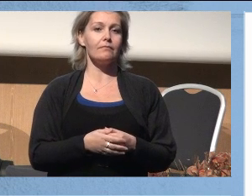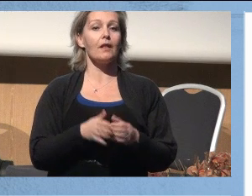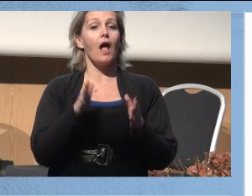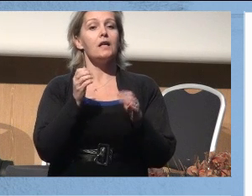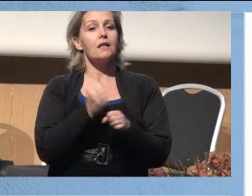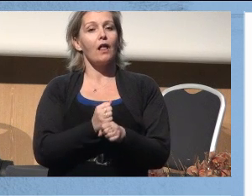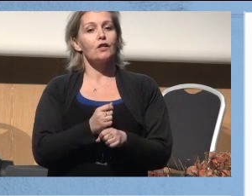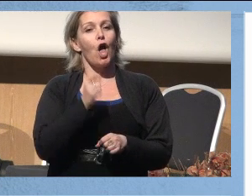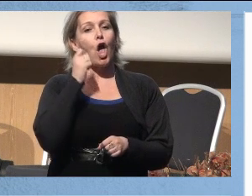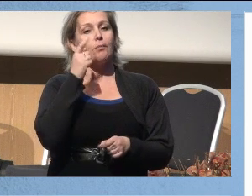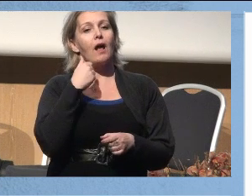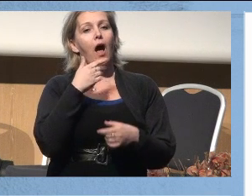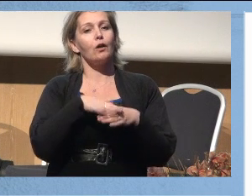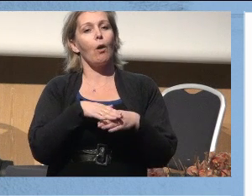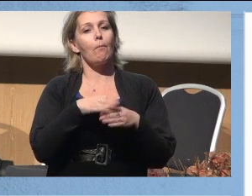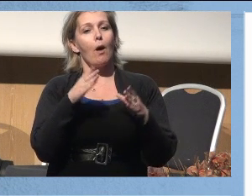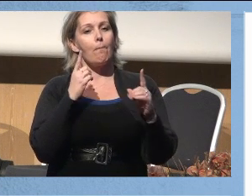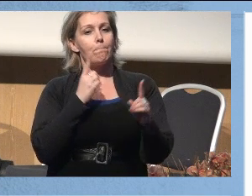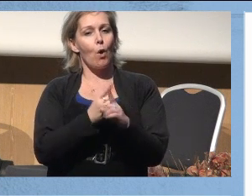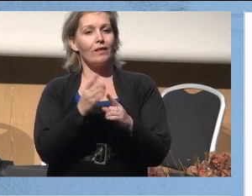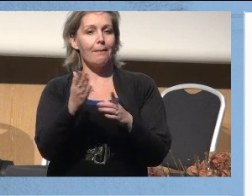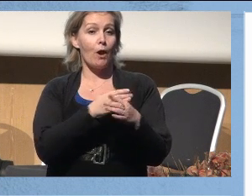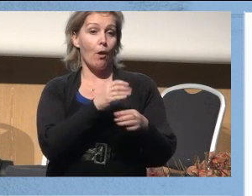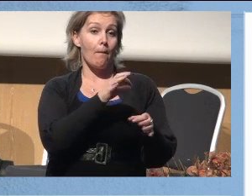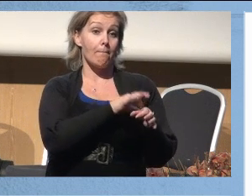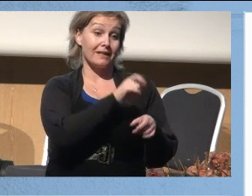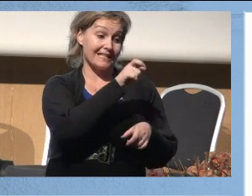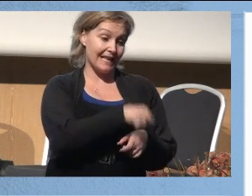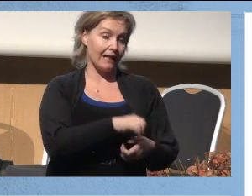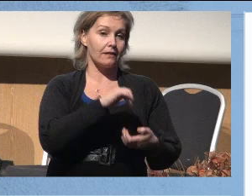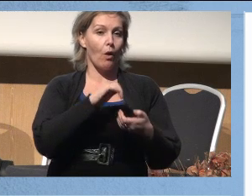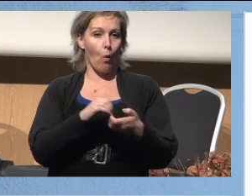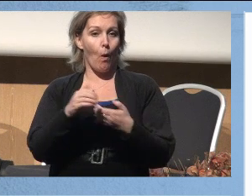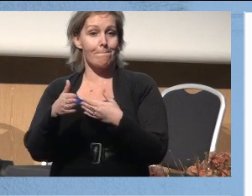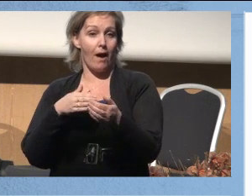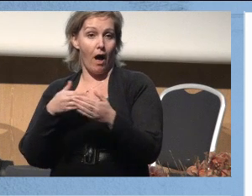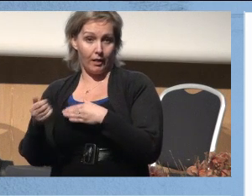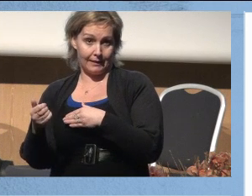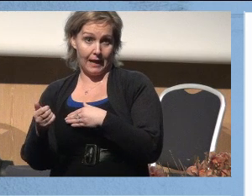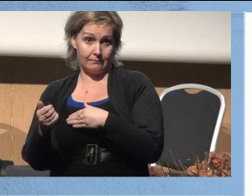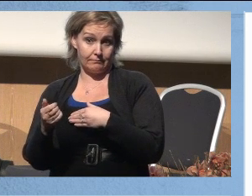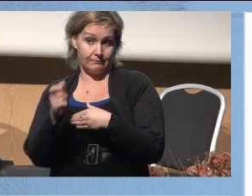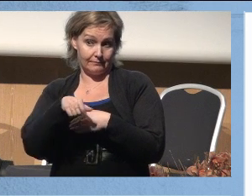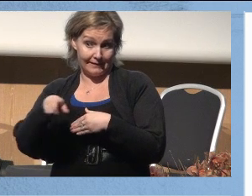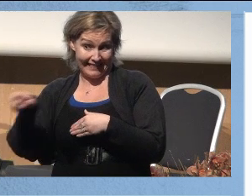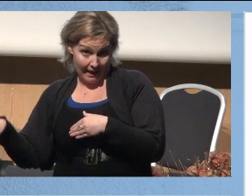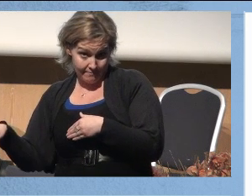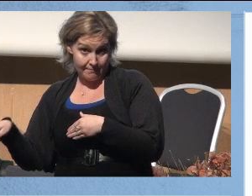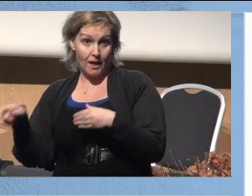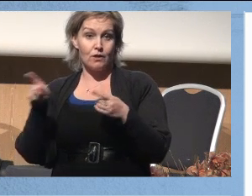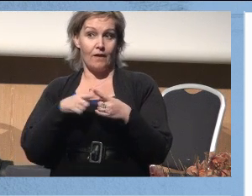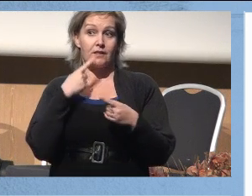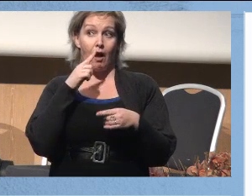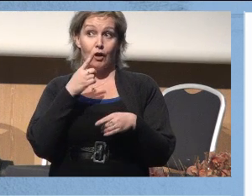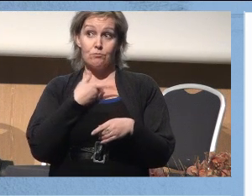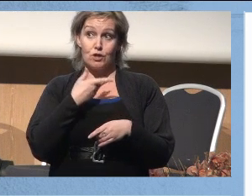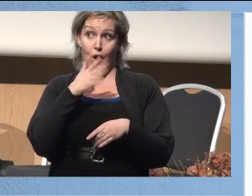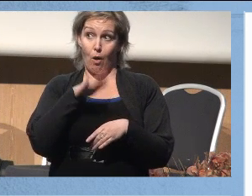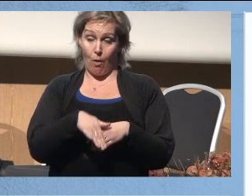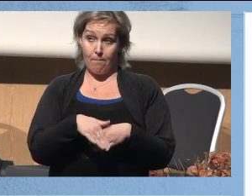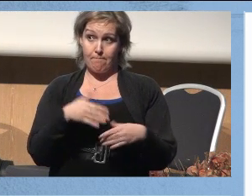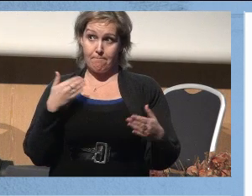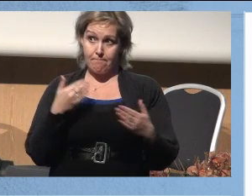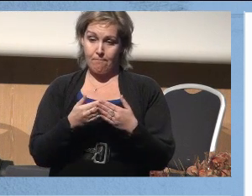Sannhetens øyeblikk handler om møte mellom pasienten og behandleren, behandlerne, og det har vi snakket mye om.